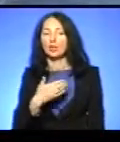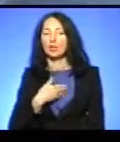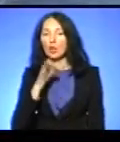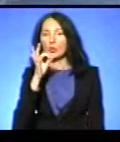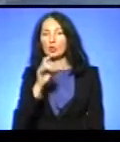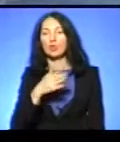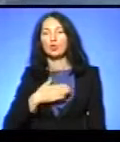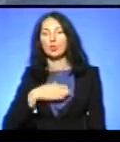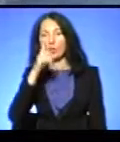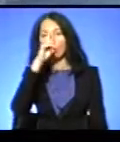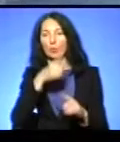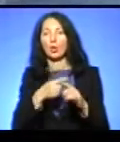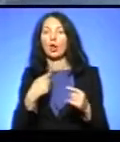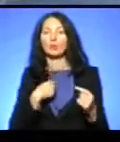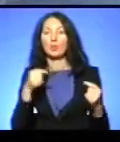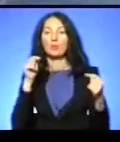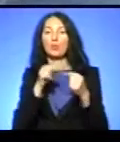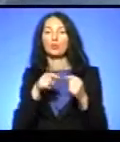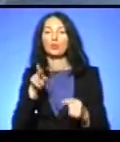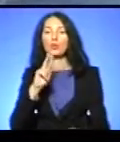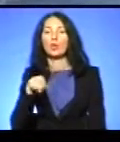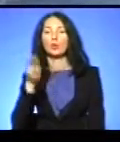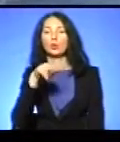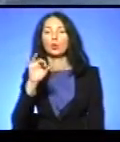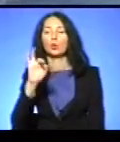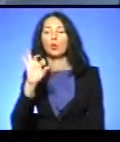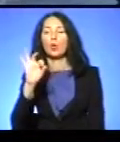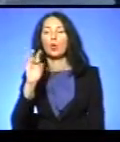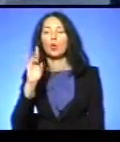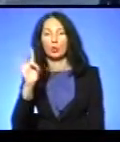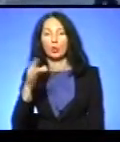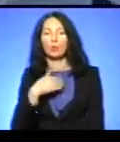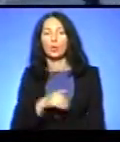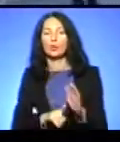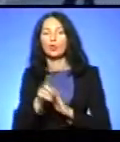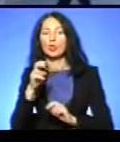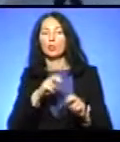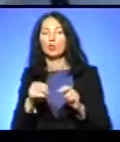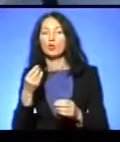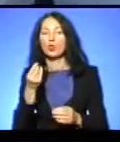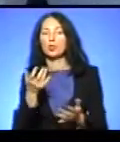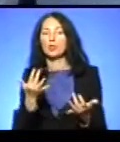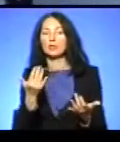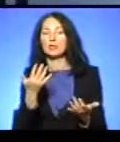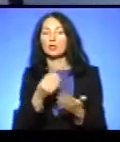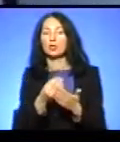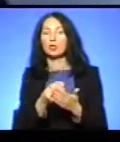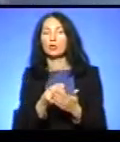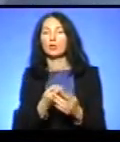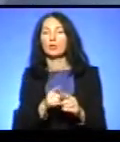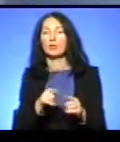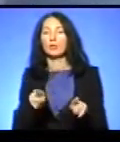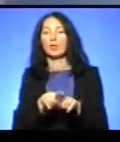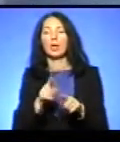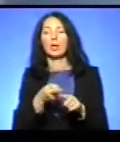Дякувати Богу. І ми почали пошук грошей. Скільки це обійшлося? Так, як це